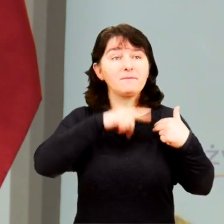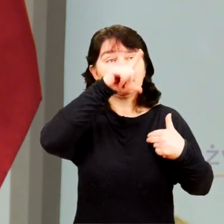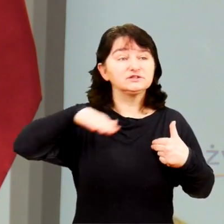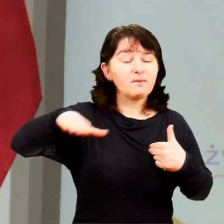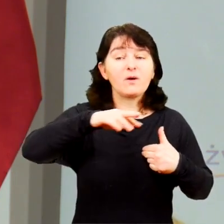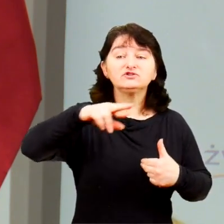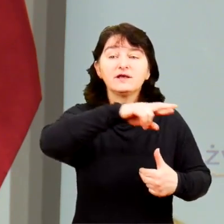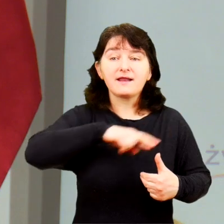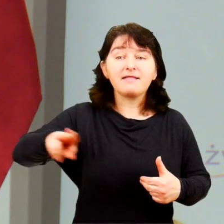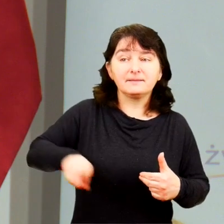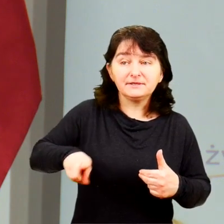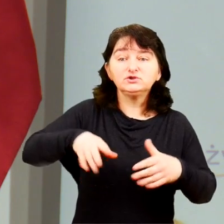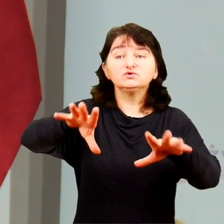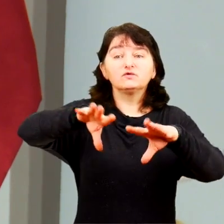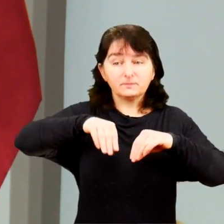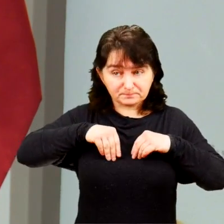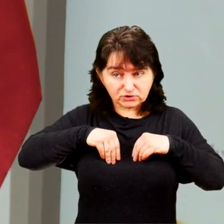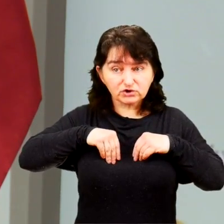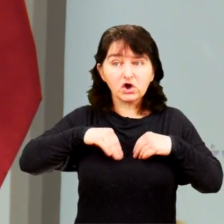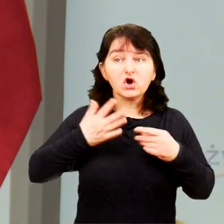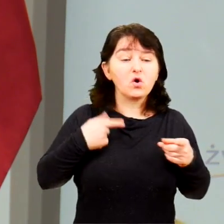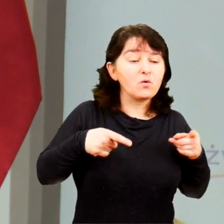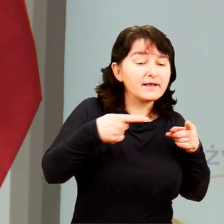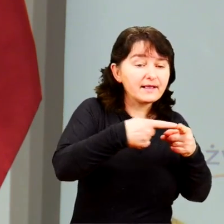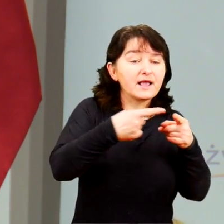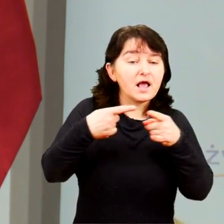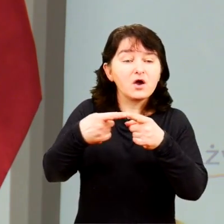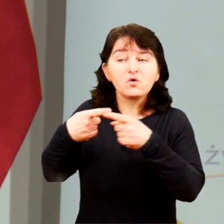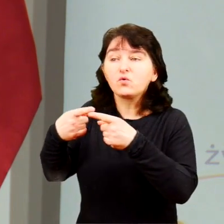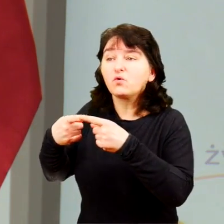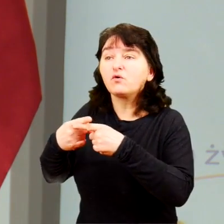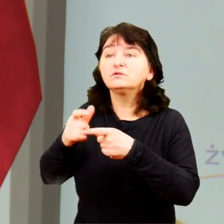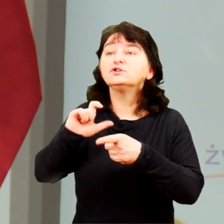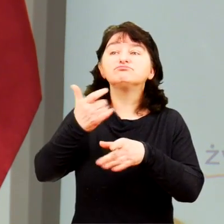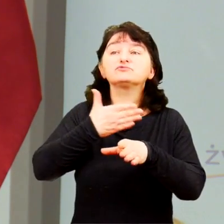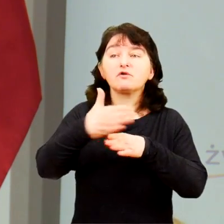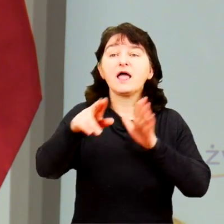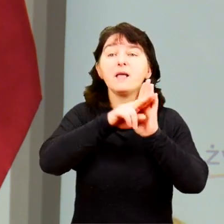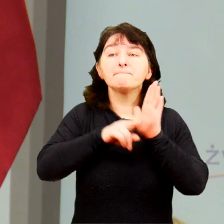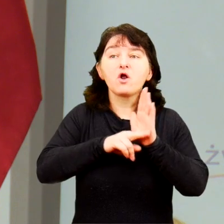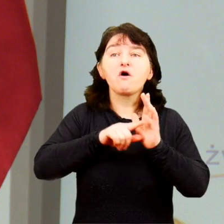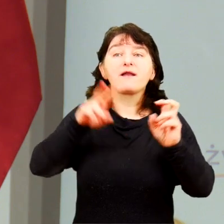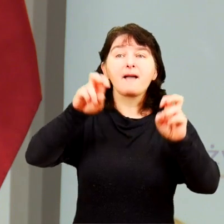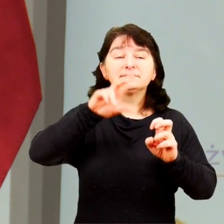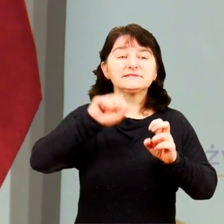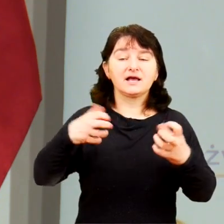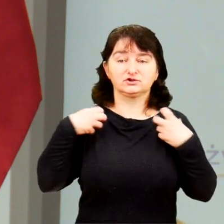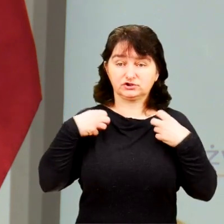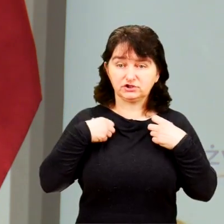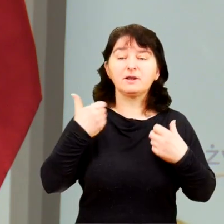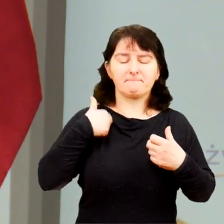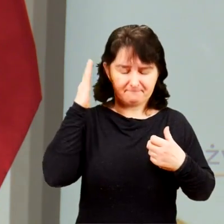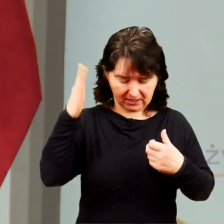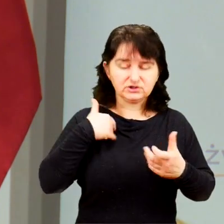Komitet Społeczny Rady Ministrów przyjął ostatnio te kierunkowe wytyczne co do programu za